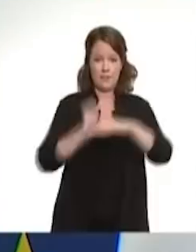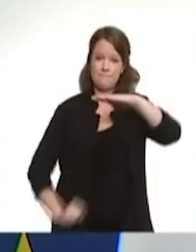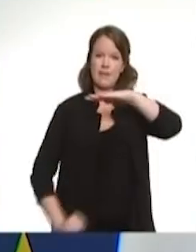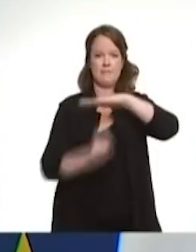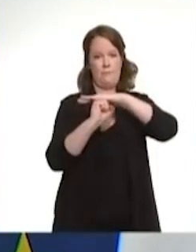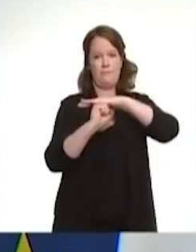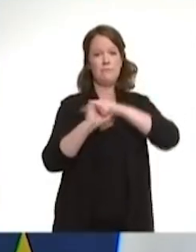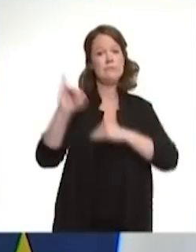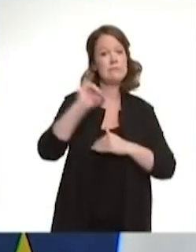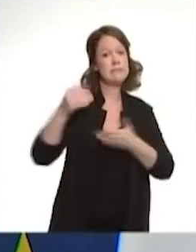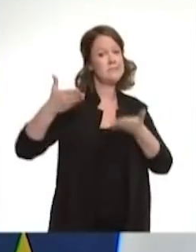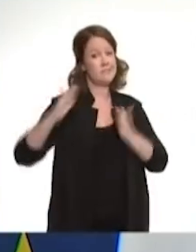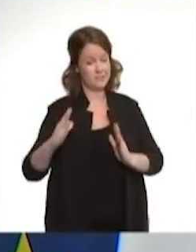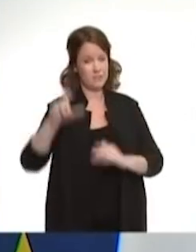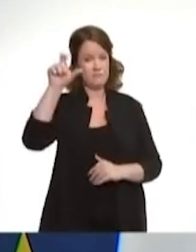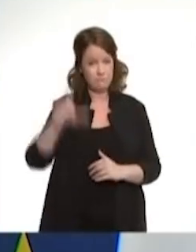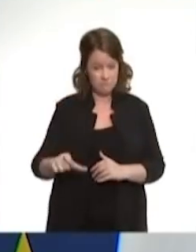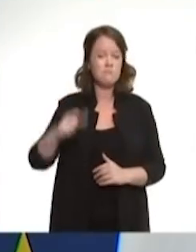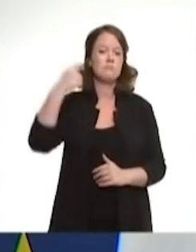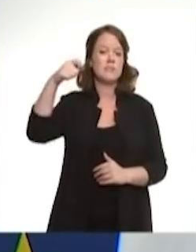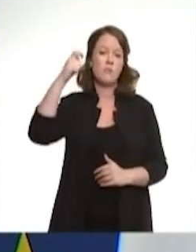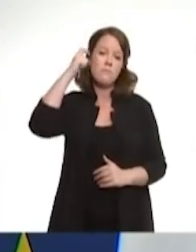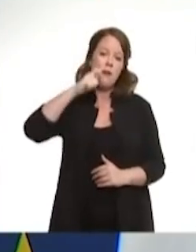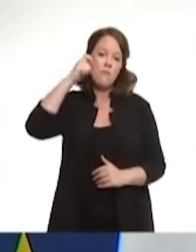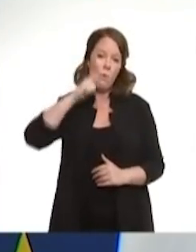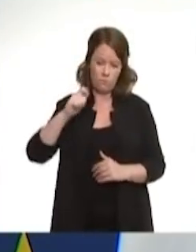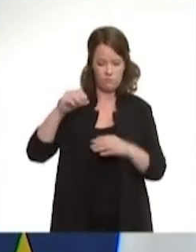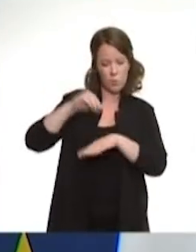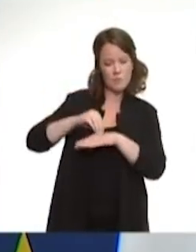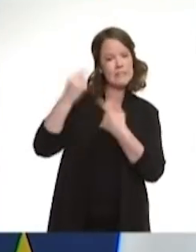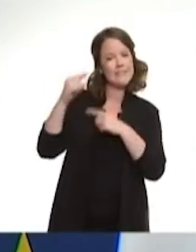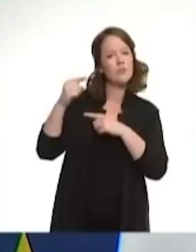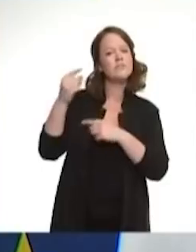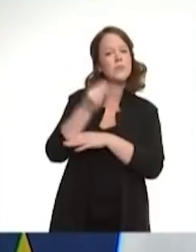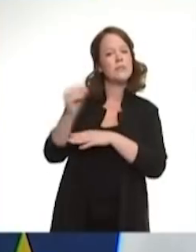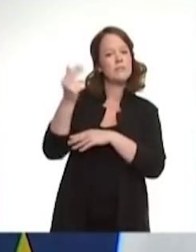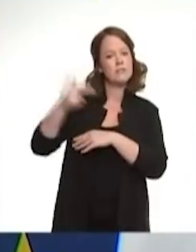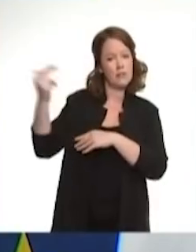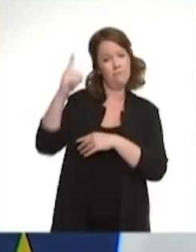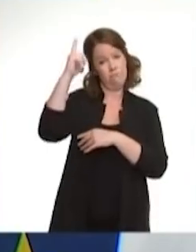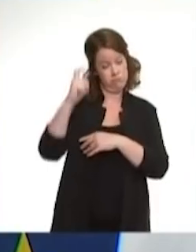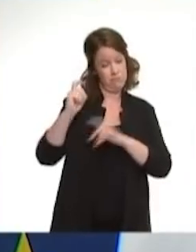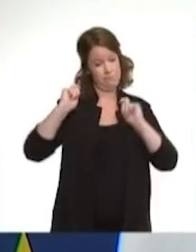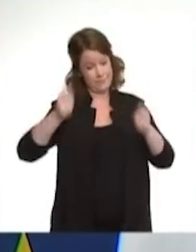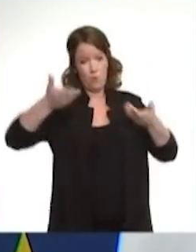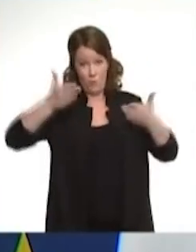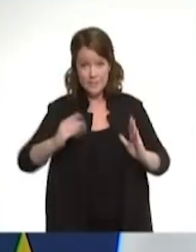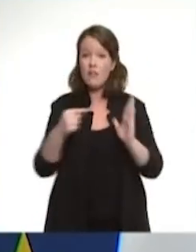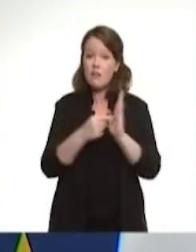président de la République en Conseil de défense et de sécurité nationale. Ce passage sera effectif à compter de samedi matin.